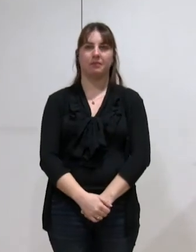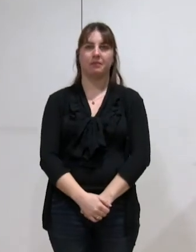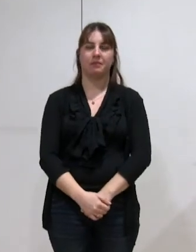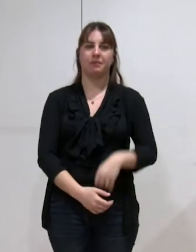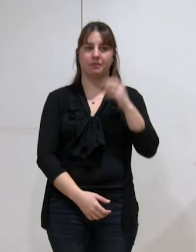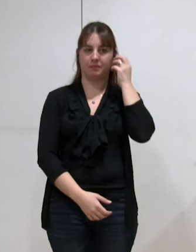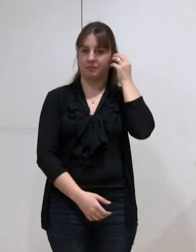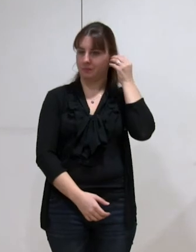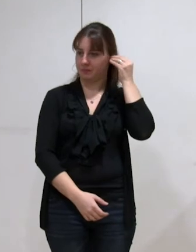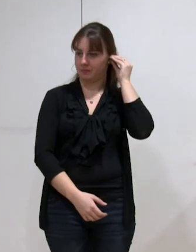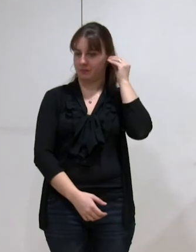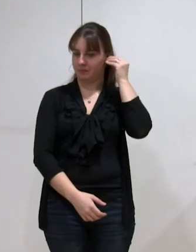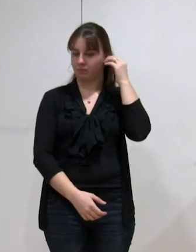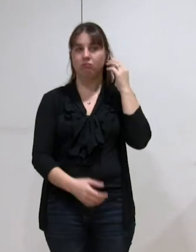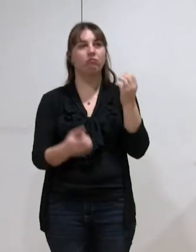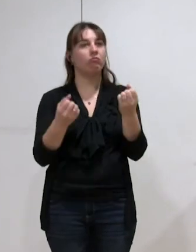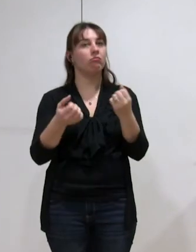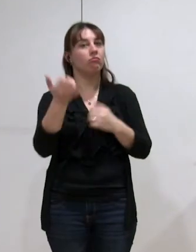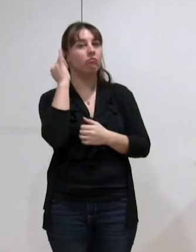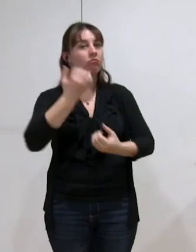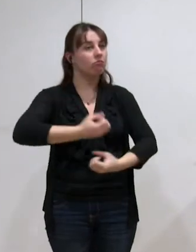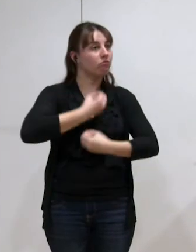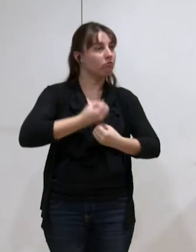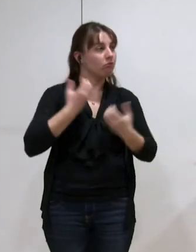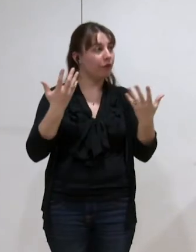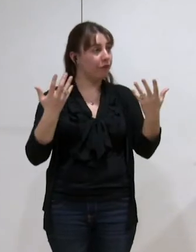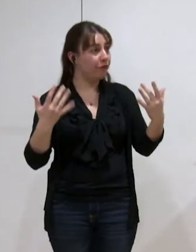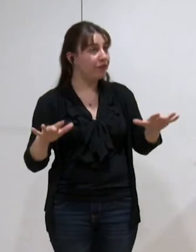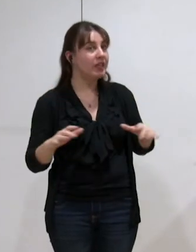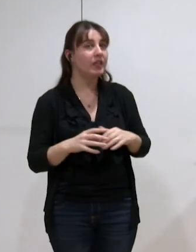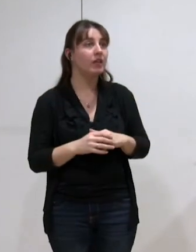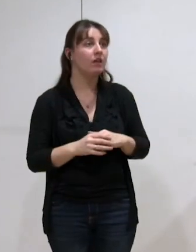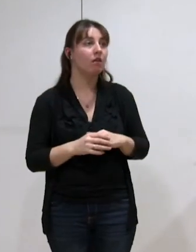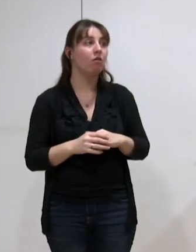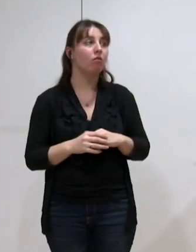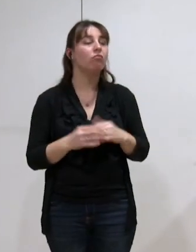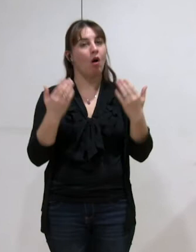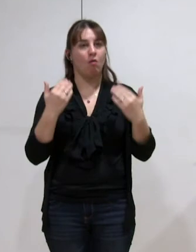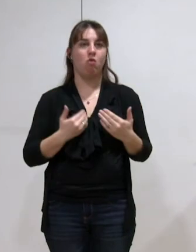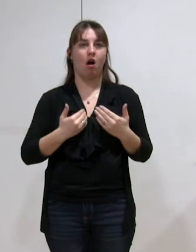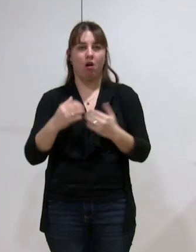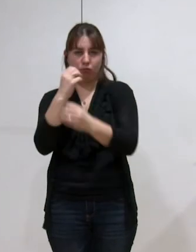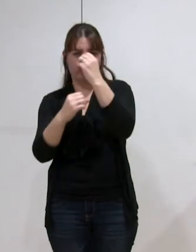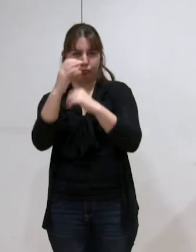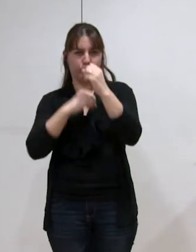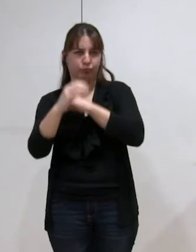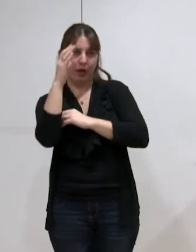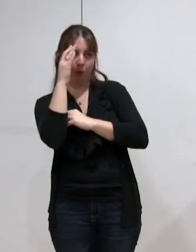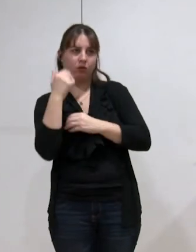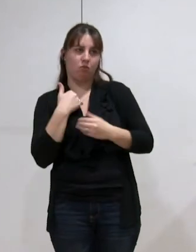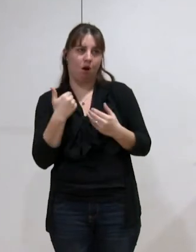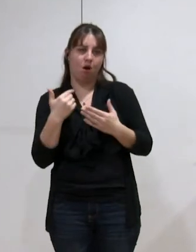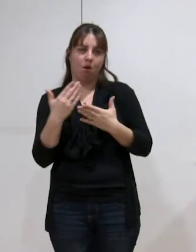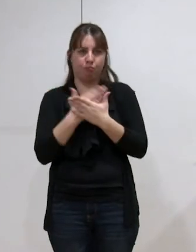Alors, s'il n'y plus de prise de parole, je vais faire quelques commentaires conclusifs.